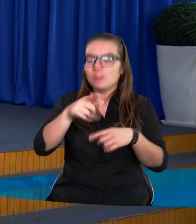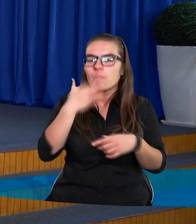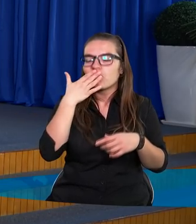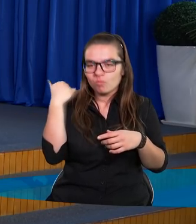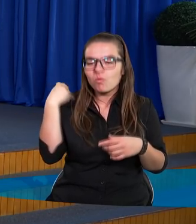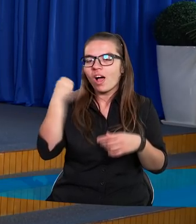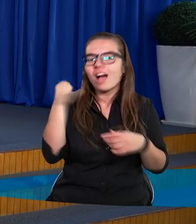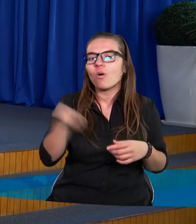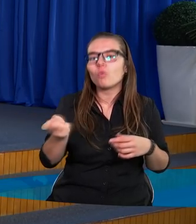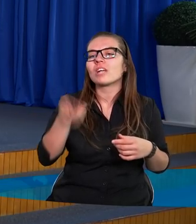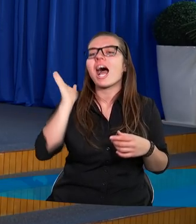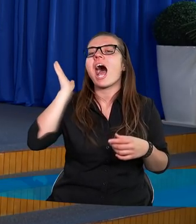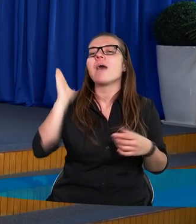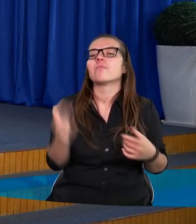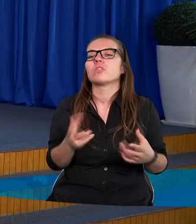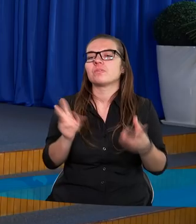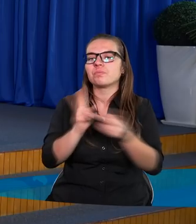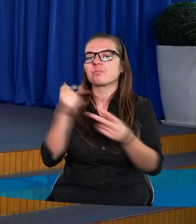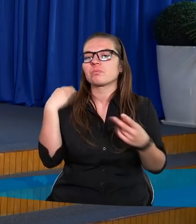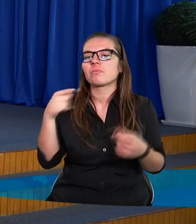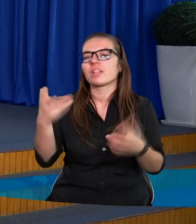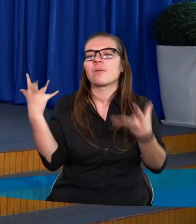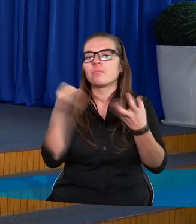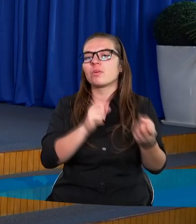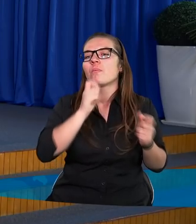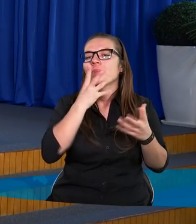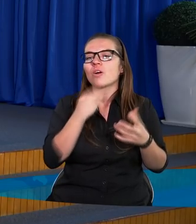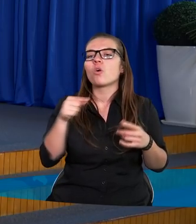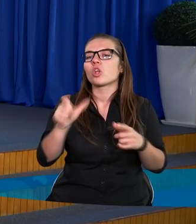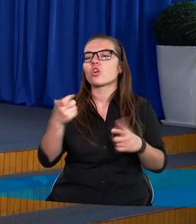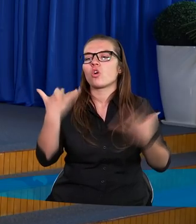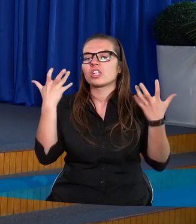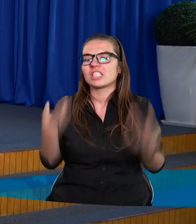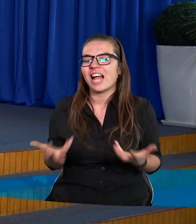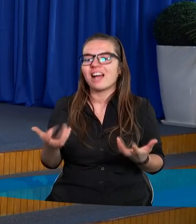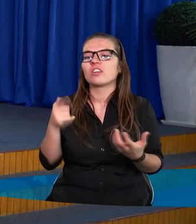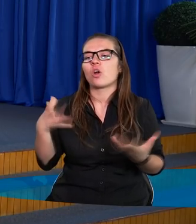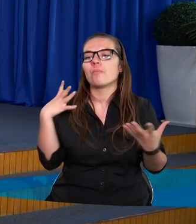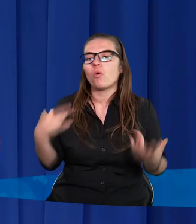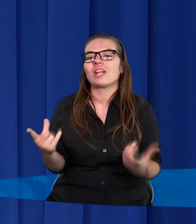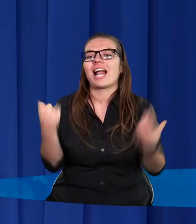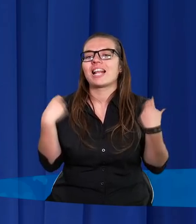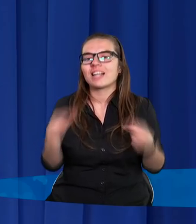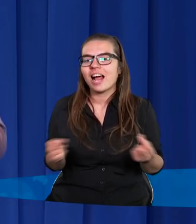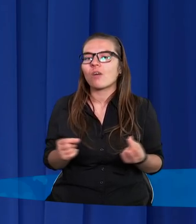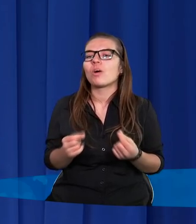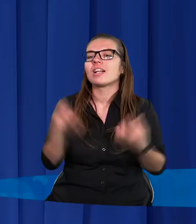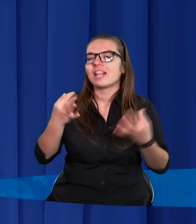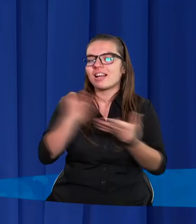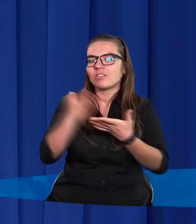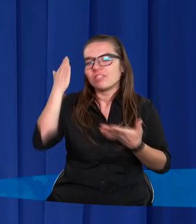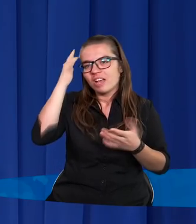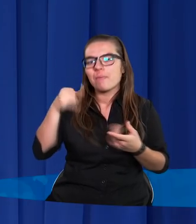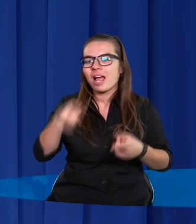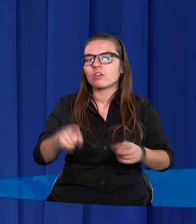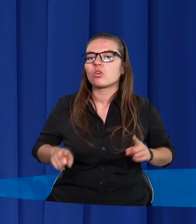tą rózgą, a później, co ciekawe, ten Mikołaj przynosił dokładnie to, czego chciałem. To było zaskakujące. Teraz oczywiście wiemy,